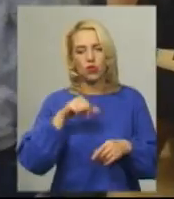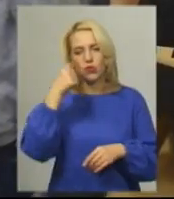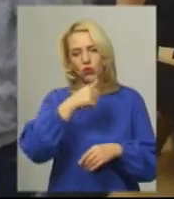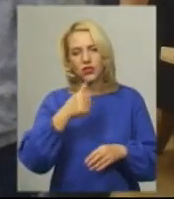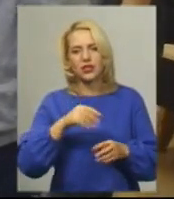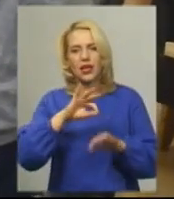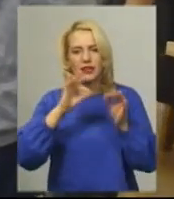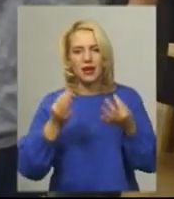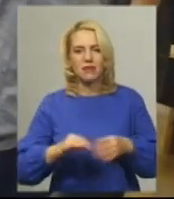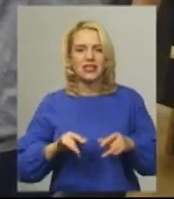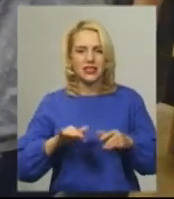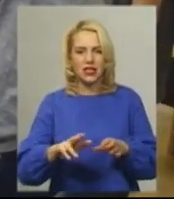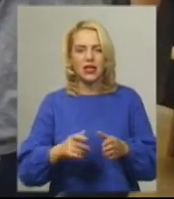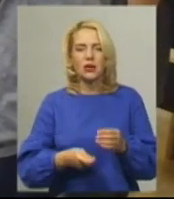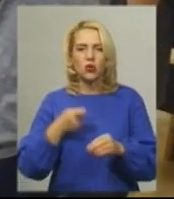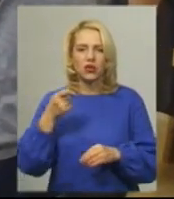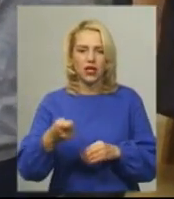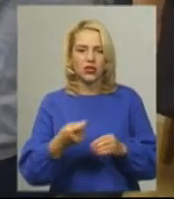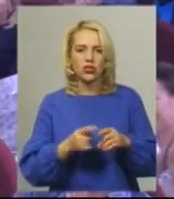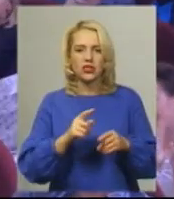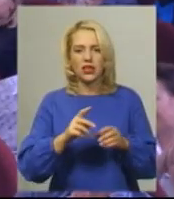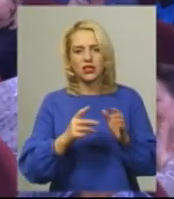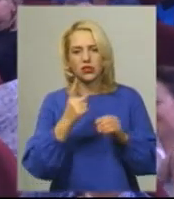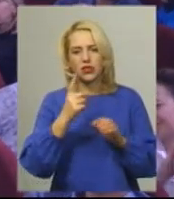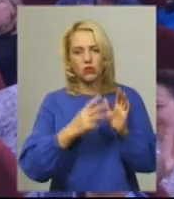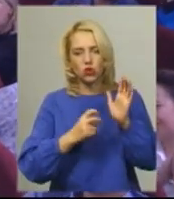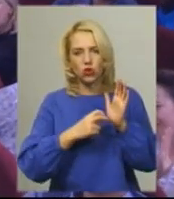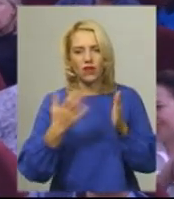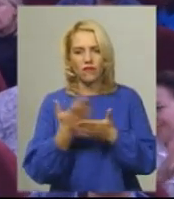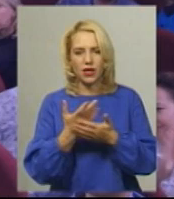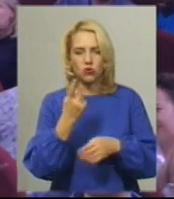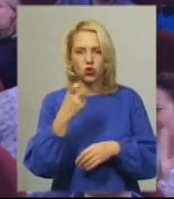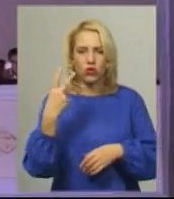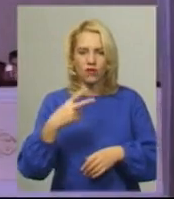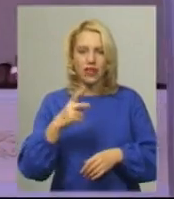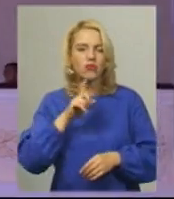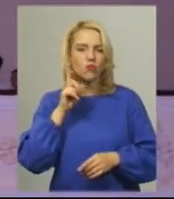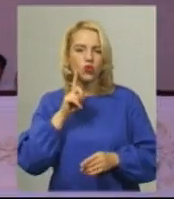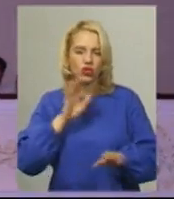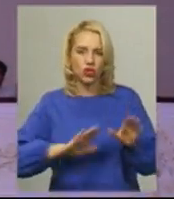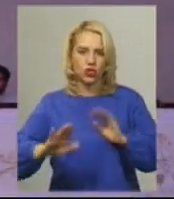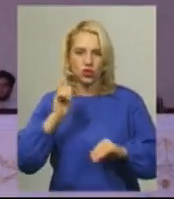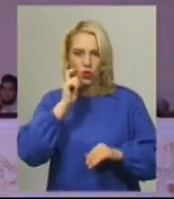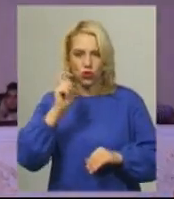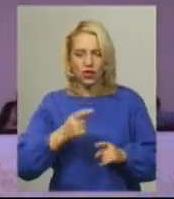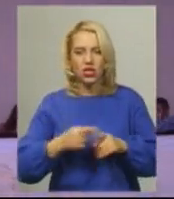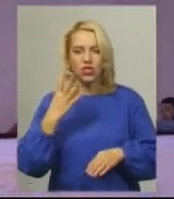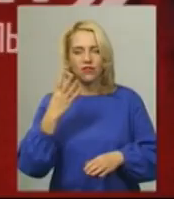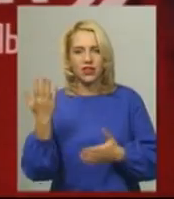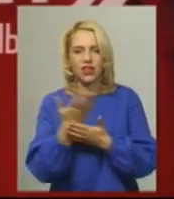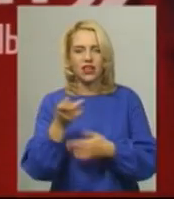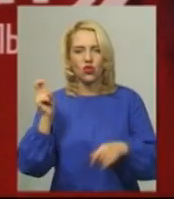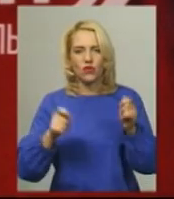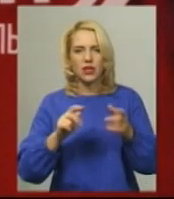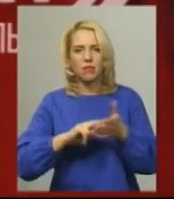800 фільмів із 70 країн світу, з яких понад 120 роботи молодих режисерів з України. Четвертий кінофестиваль планують